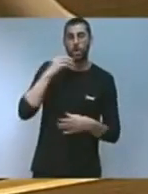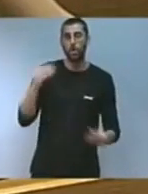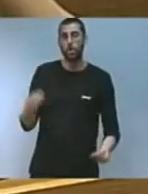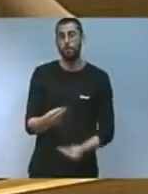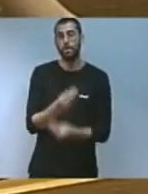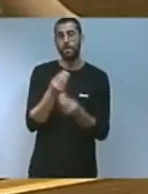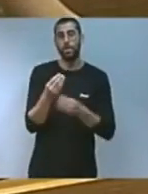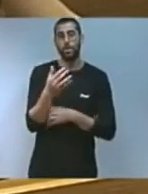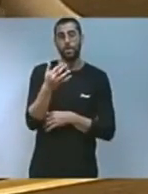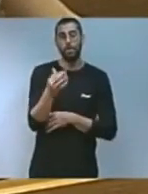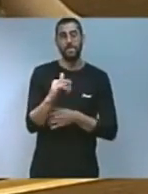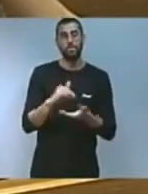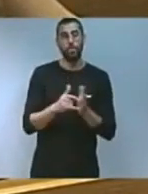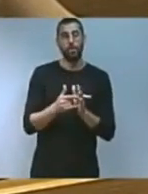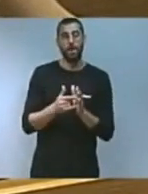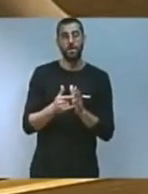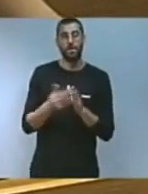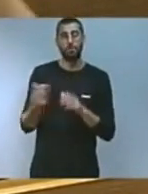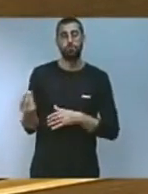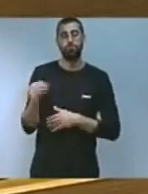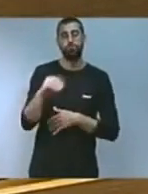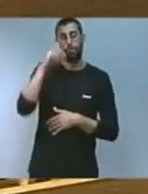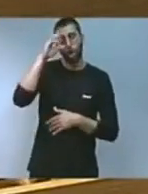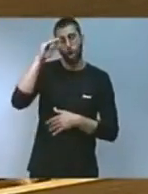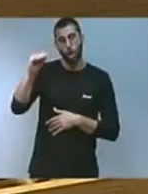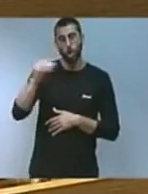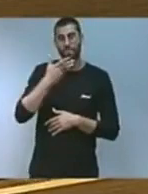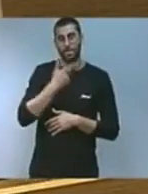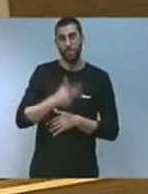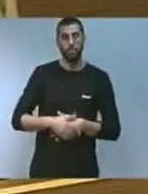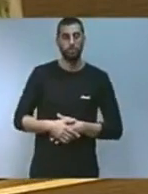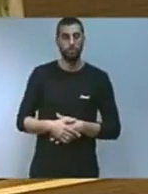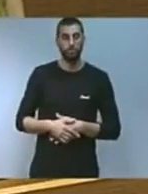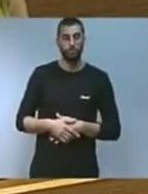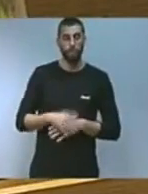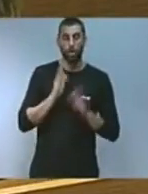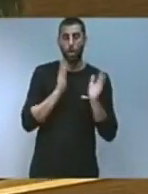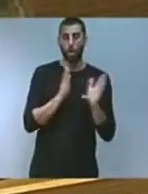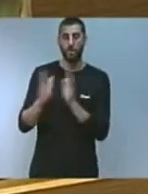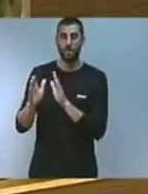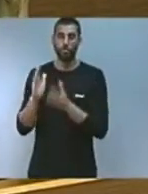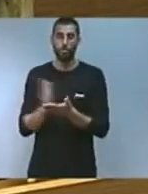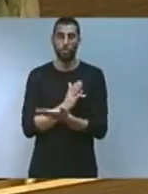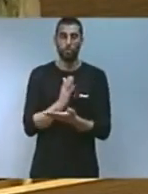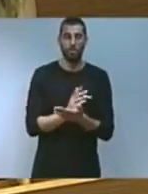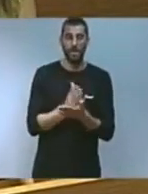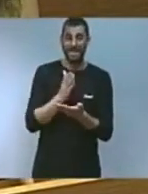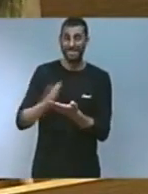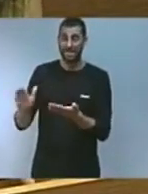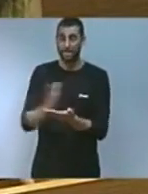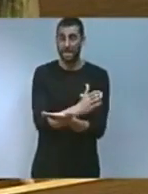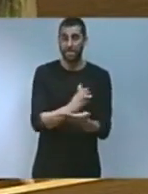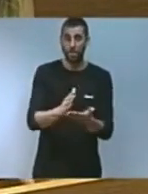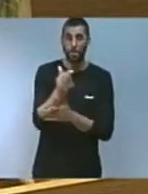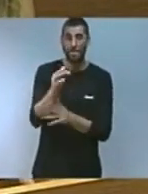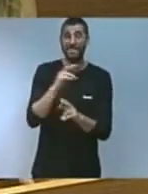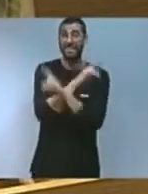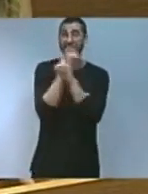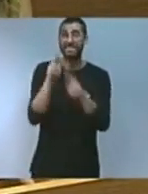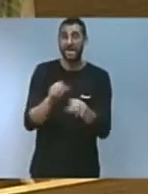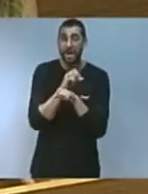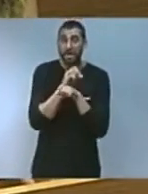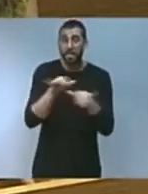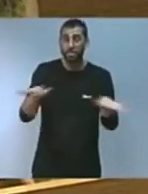incorporació de coneixement l'ordenació de les produccions la diferenciació i la internacionalització són